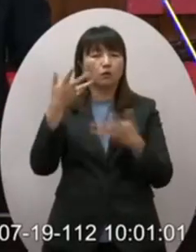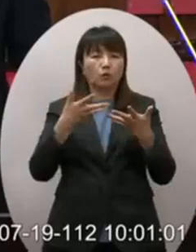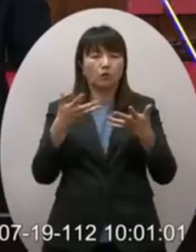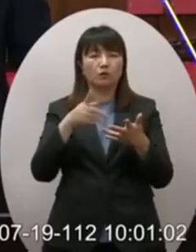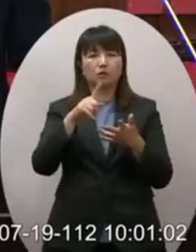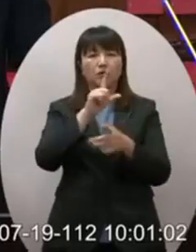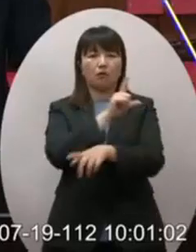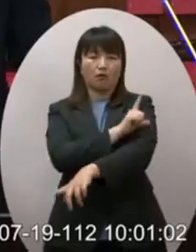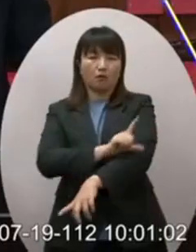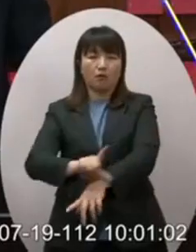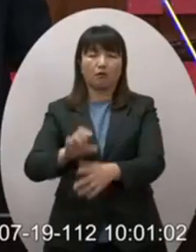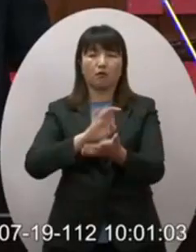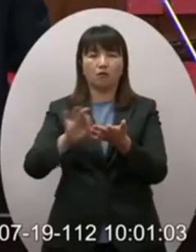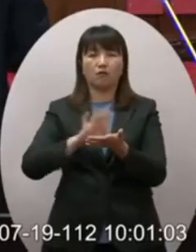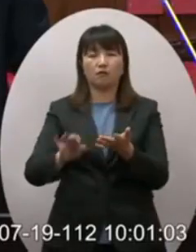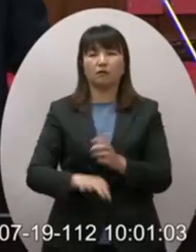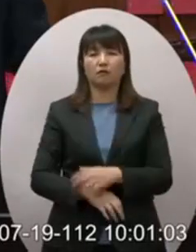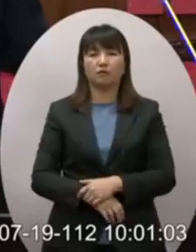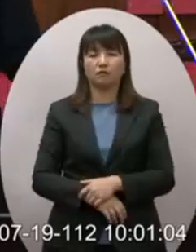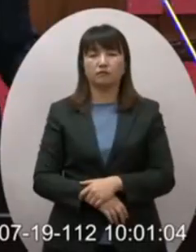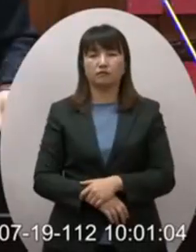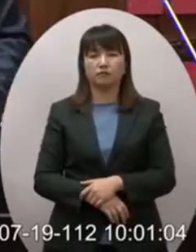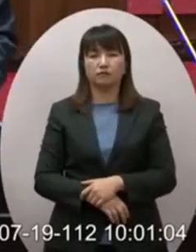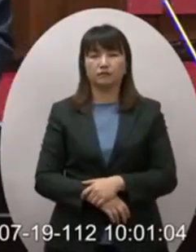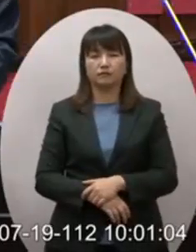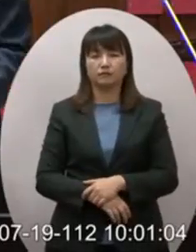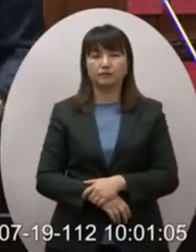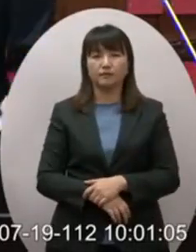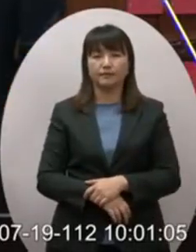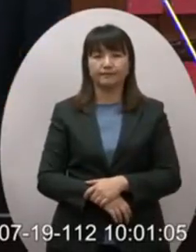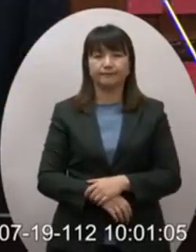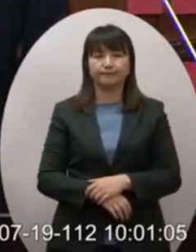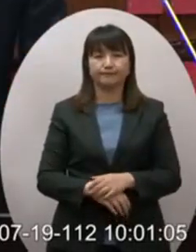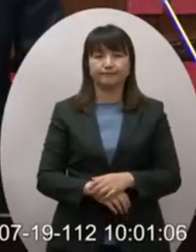那白花啦白花啦白這個不能講白花死